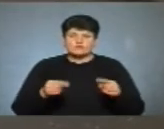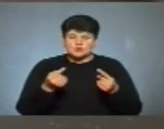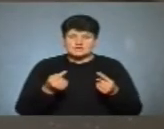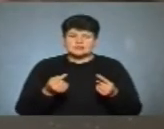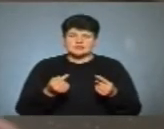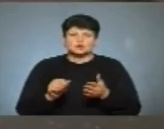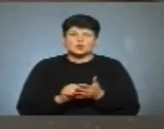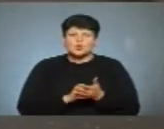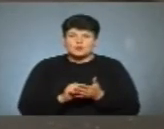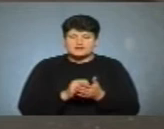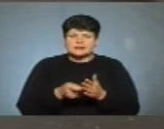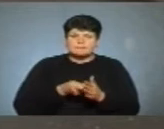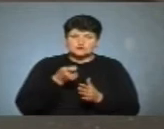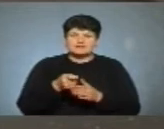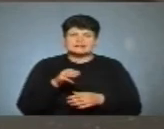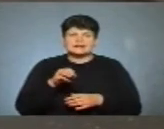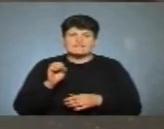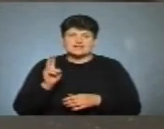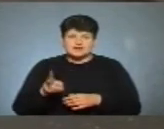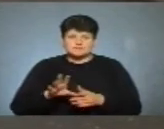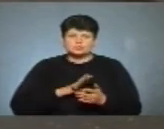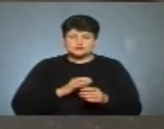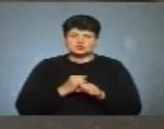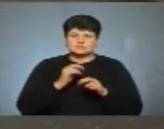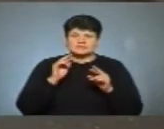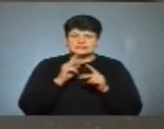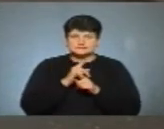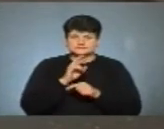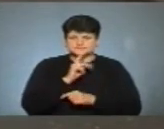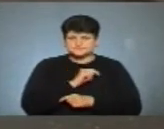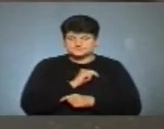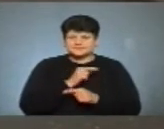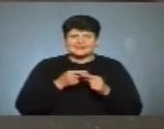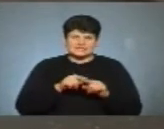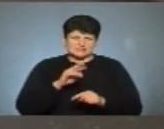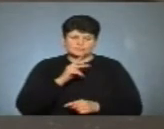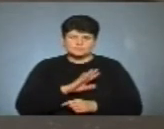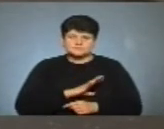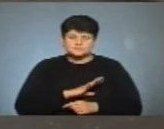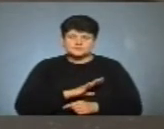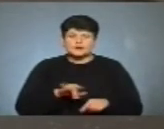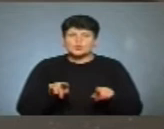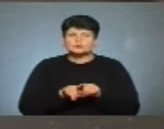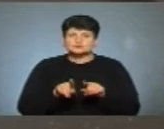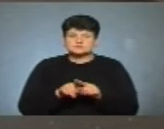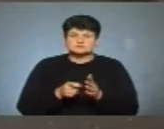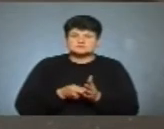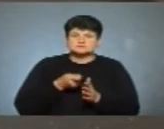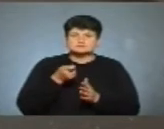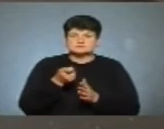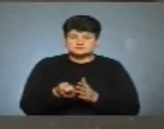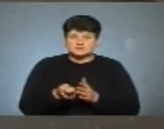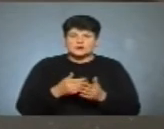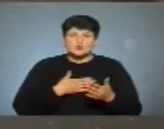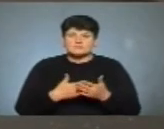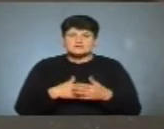документів, які подавалися в ТВК, була просто зроблена технічна неточність. Схожого позову нібито по